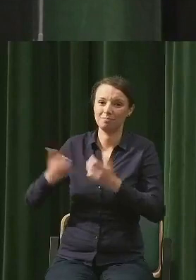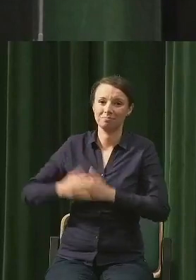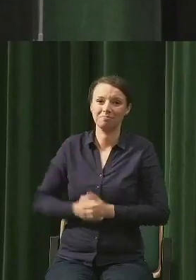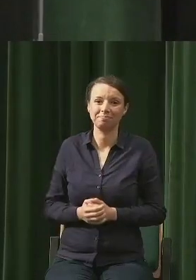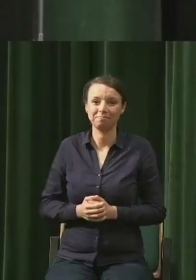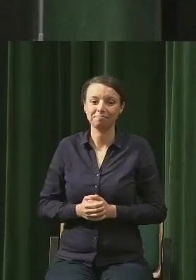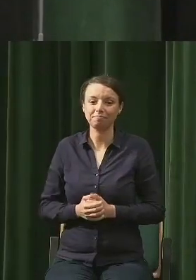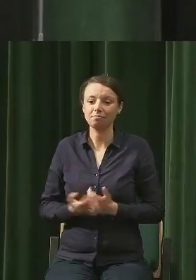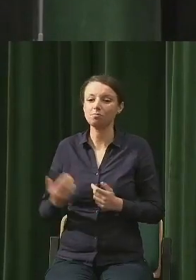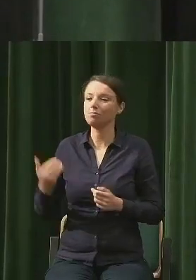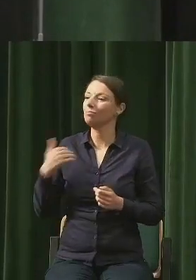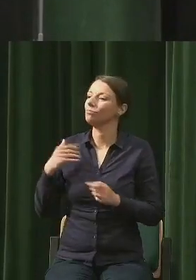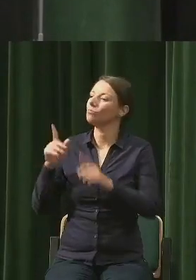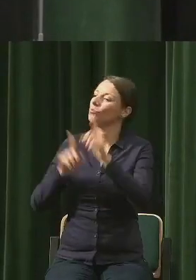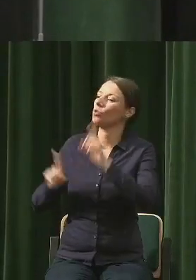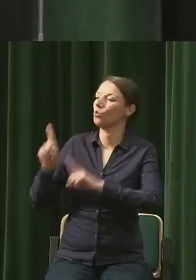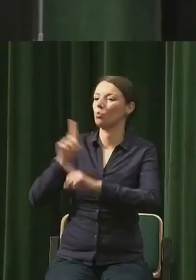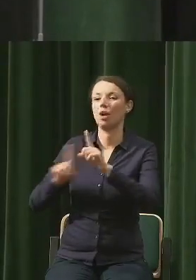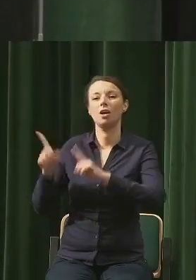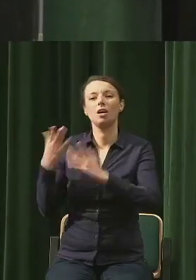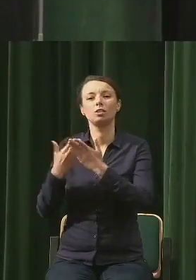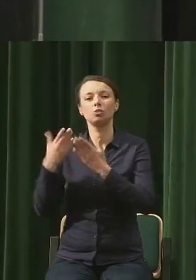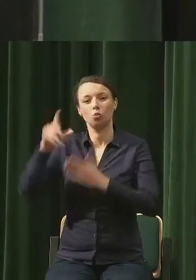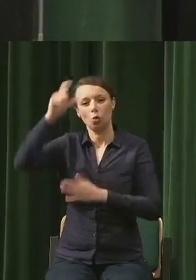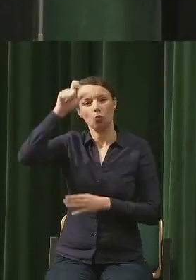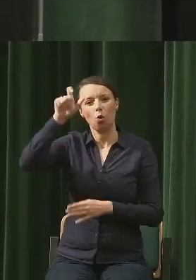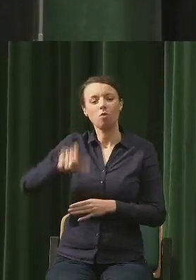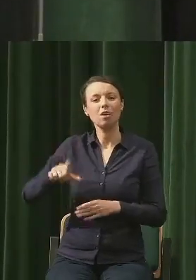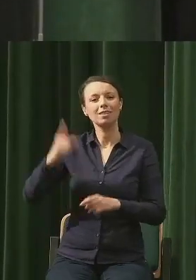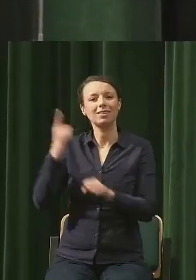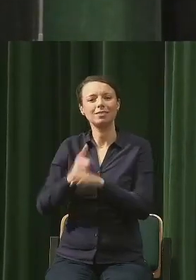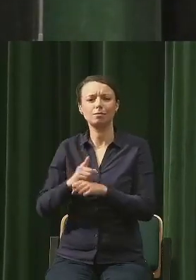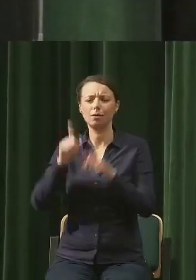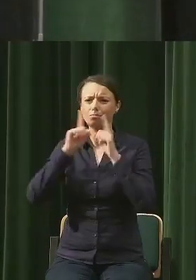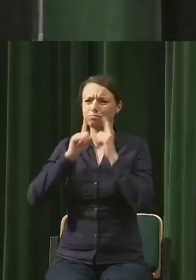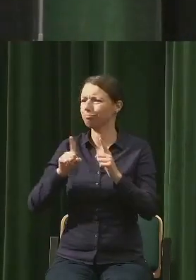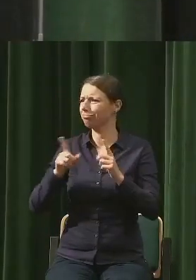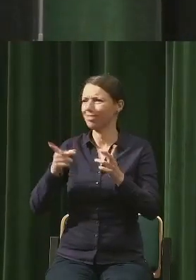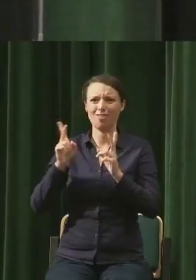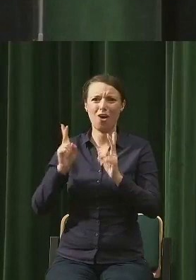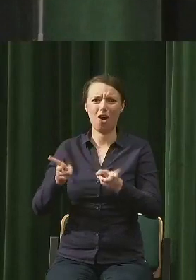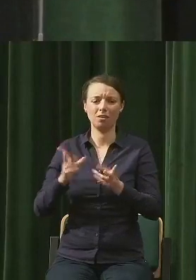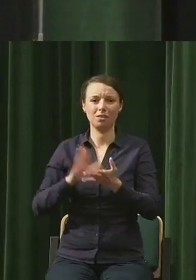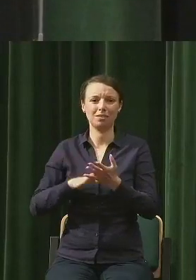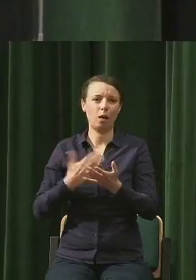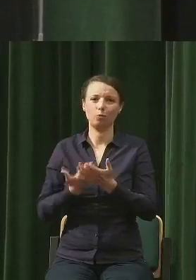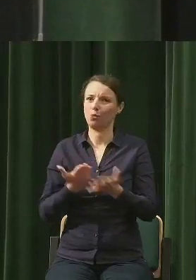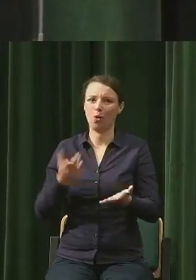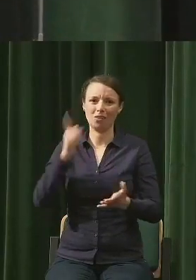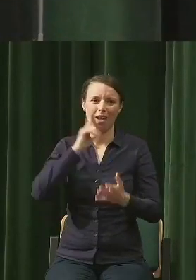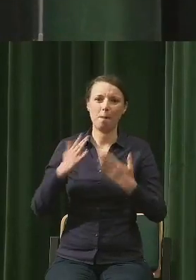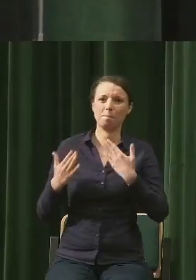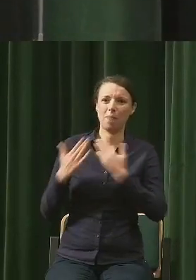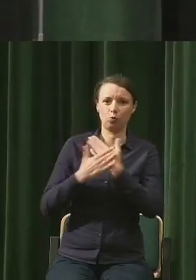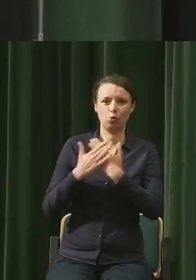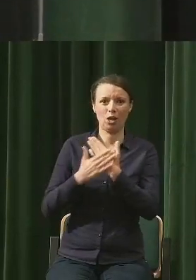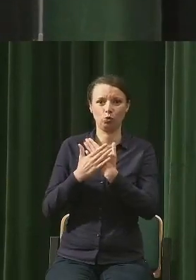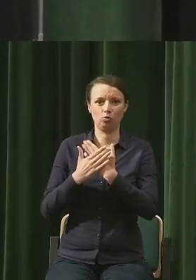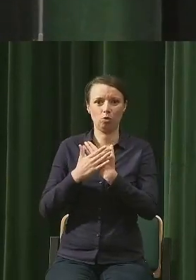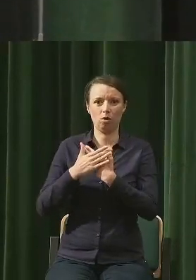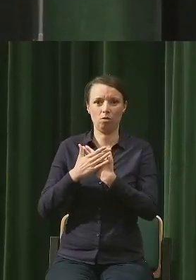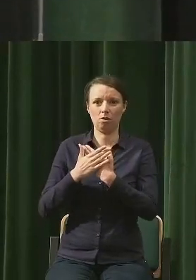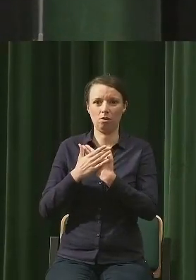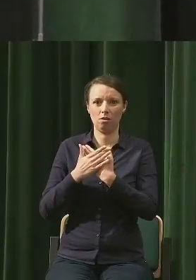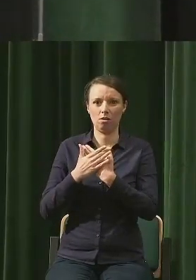dlaczego również, dlaczego człowiek podejmuje racjonalną decyzję na przykład żenia, znaczy małżeństwo zawierając i to